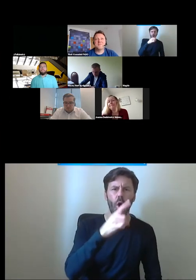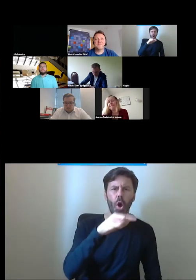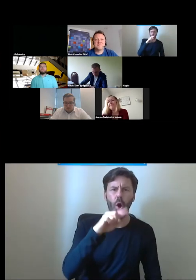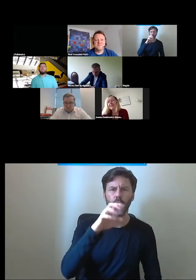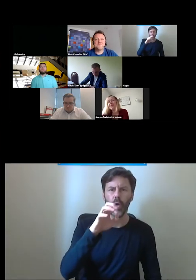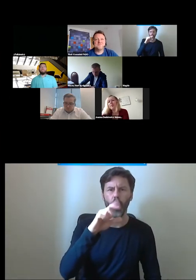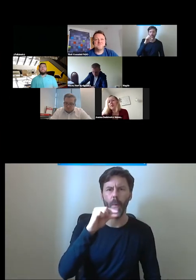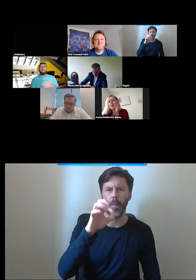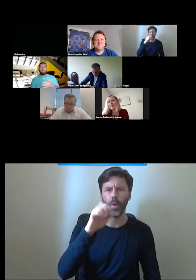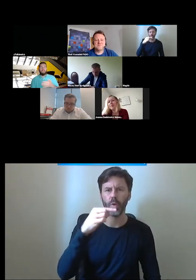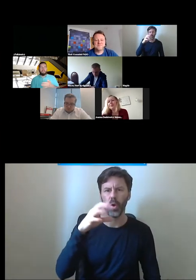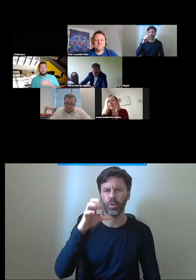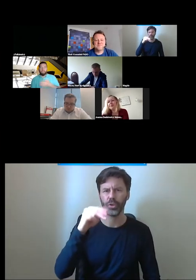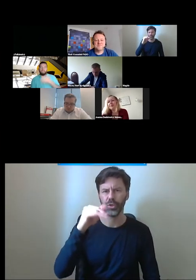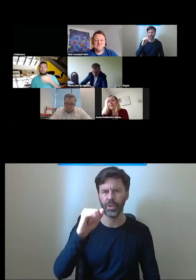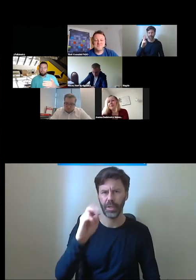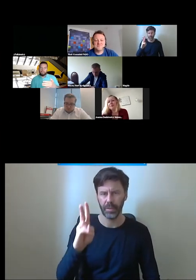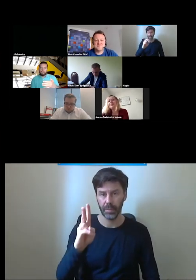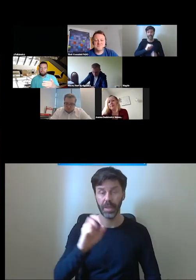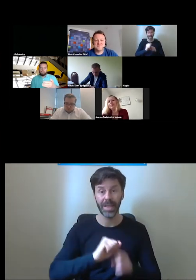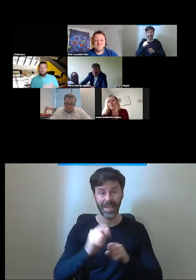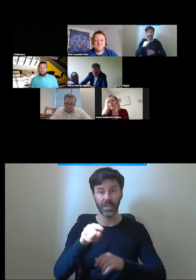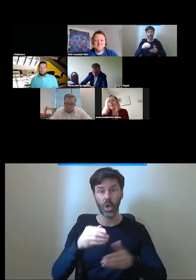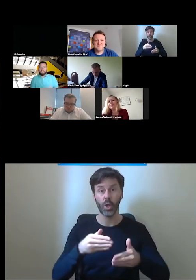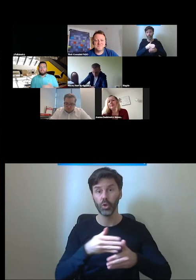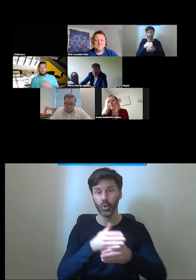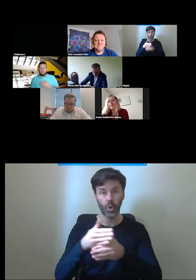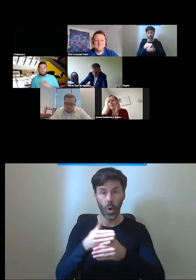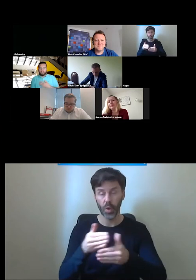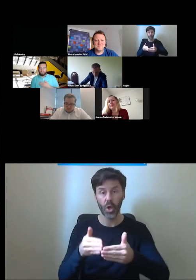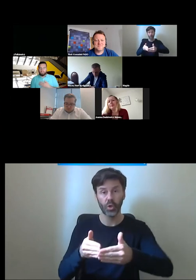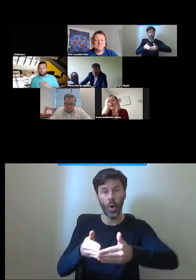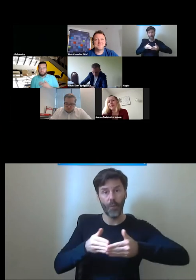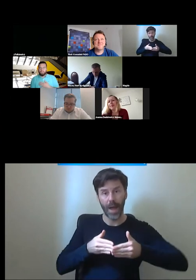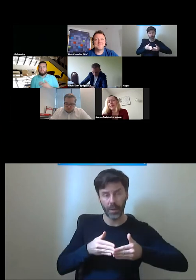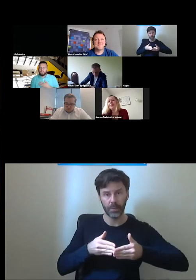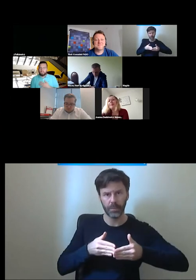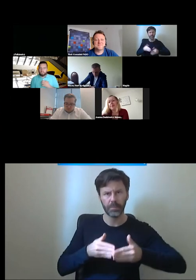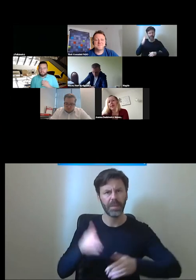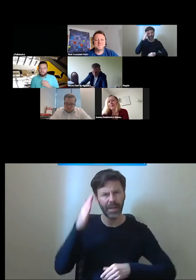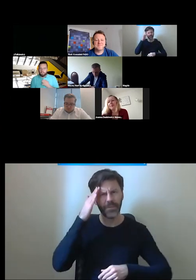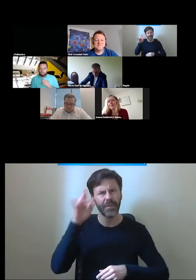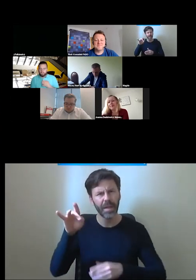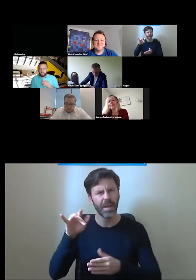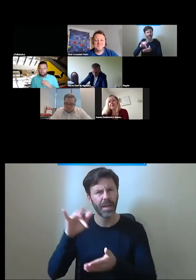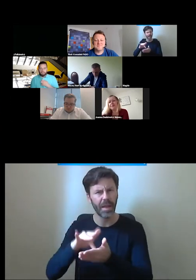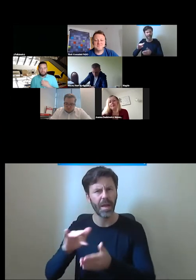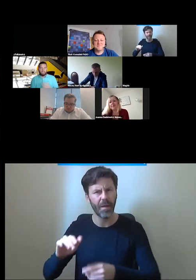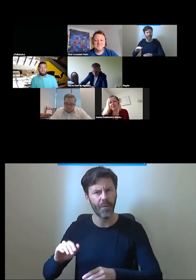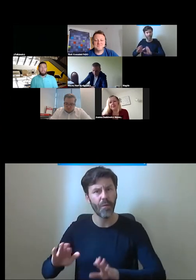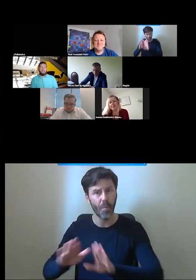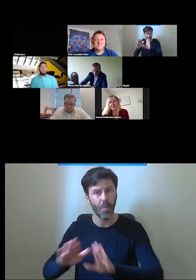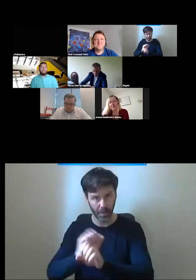które jest gdzie schody się chowają z tego co wiem to w muzeum również jest to zaimplementowane to